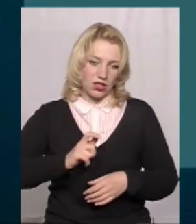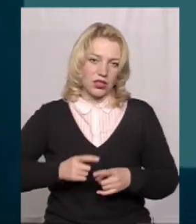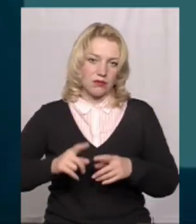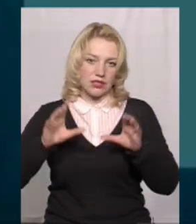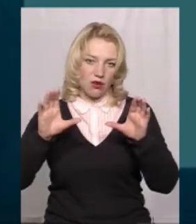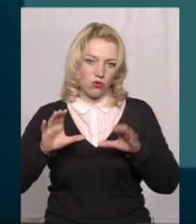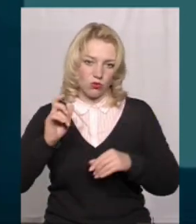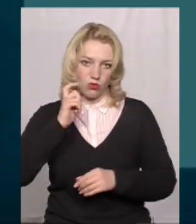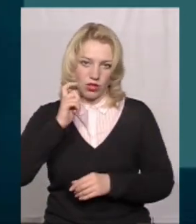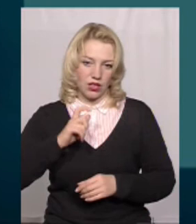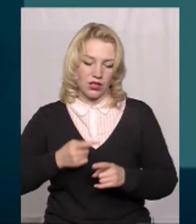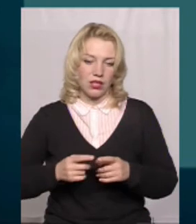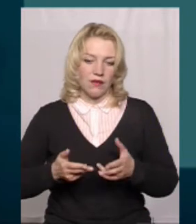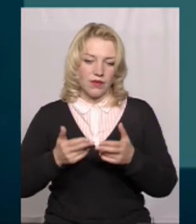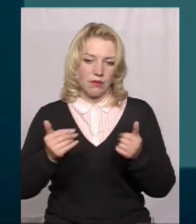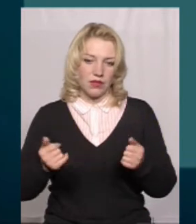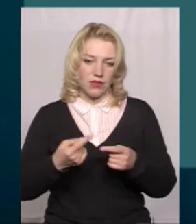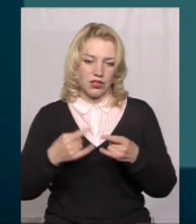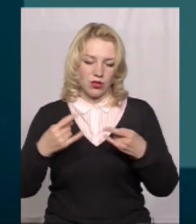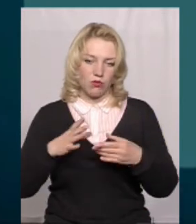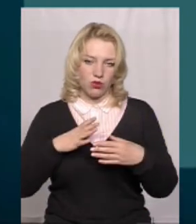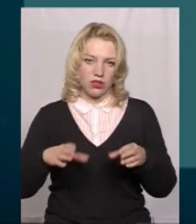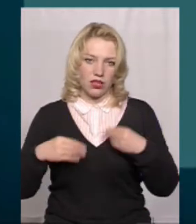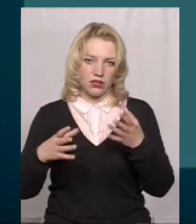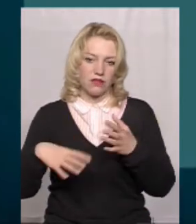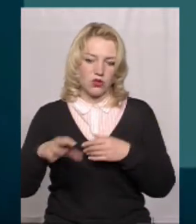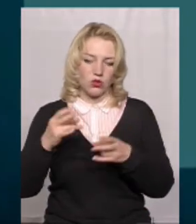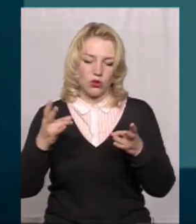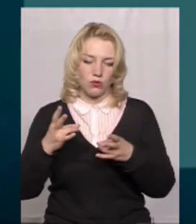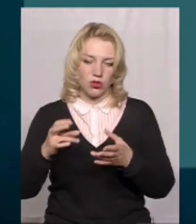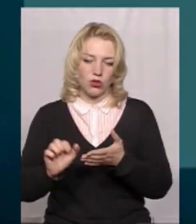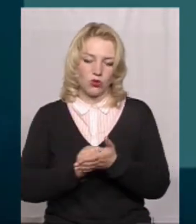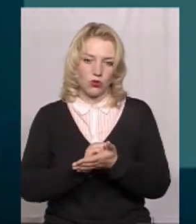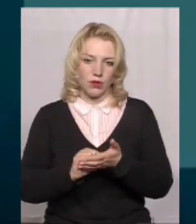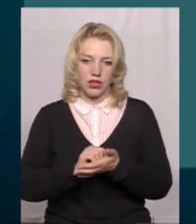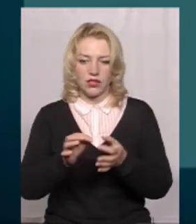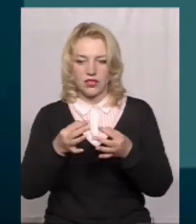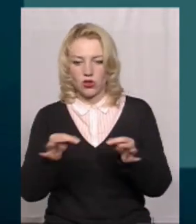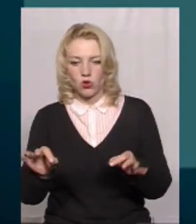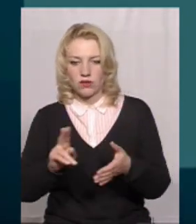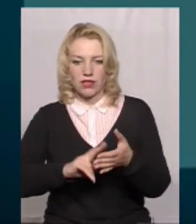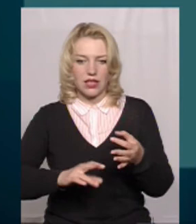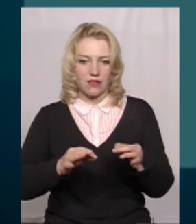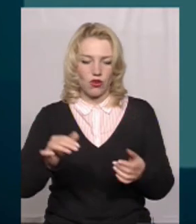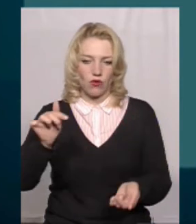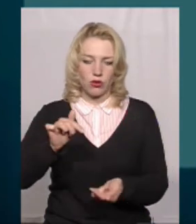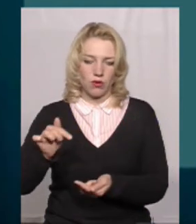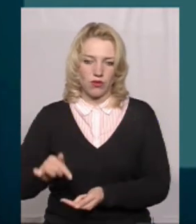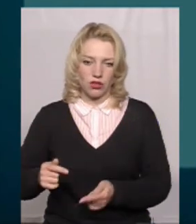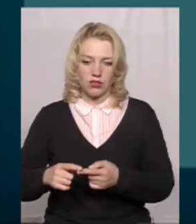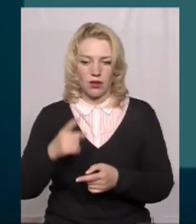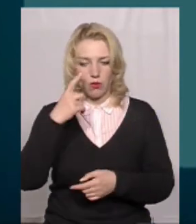На підтвердження цього телеканалу було надано всю необхідну документацію, дозволи, сертифікати відповідності, повідомлення про